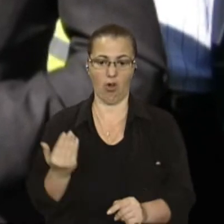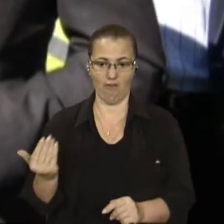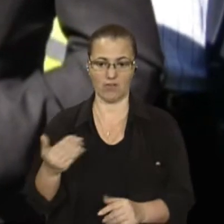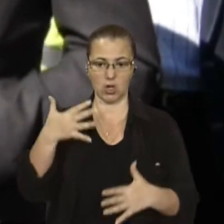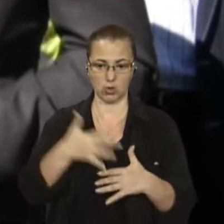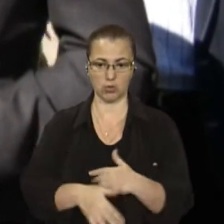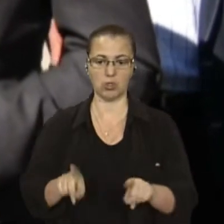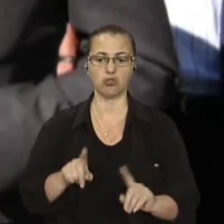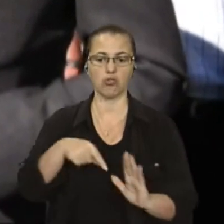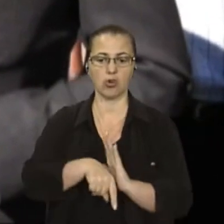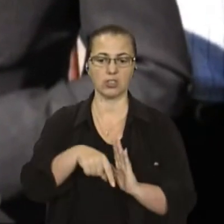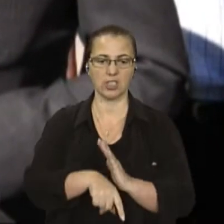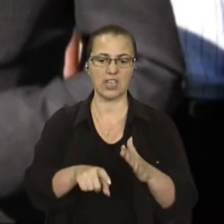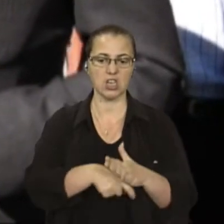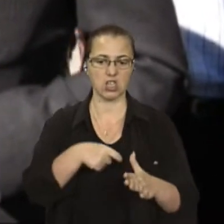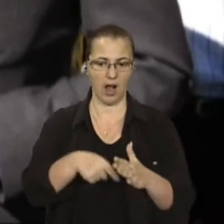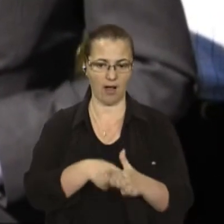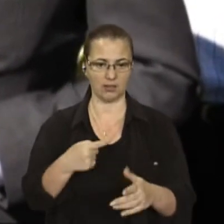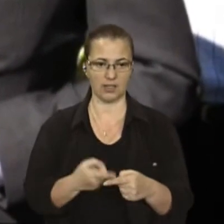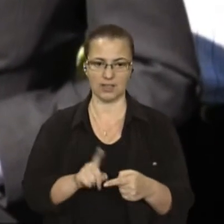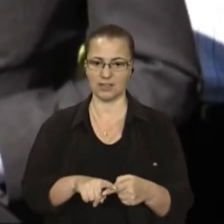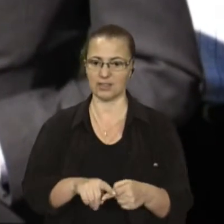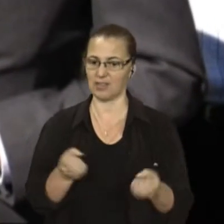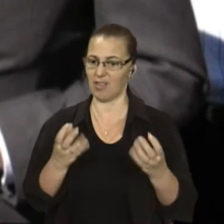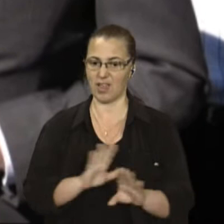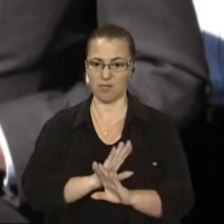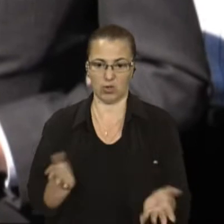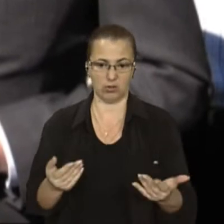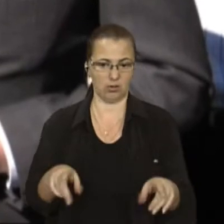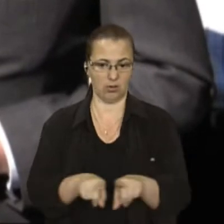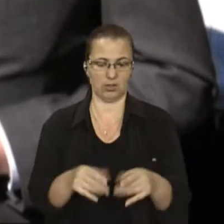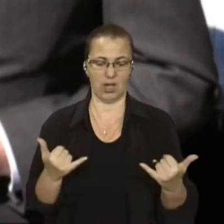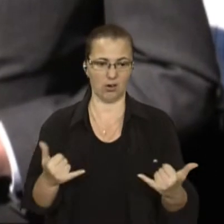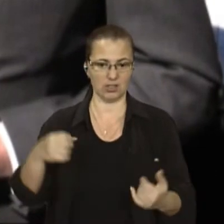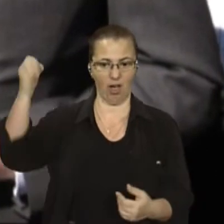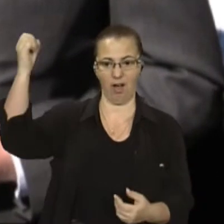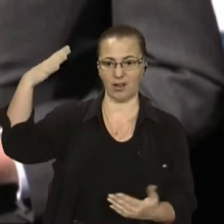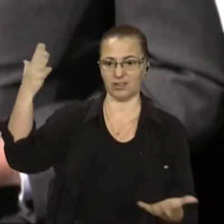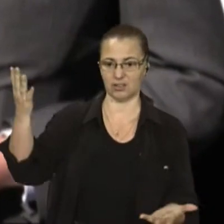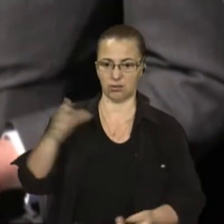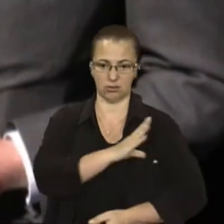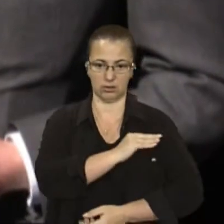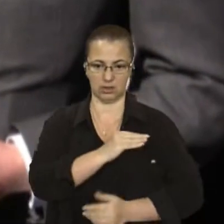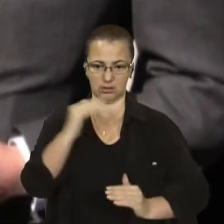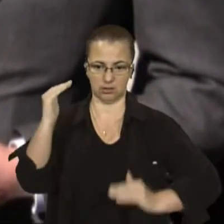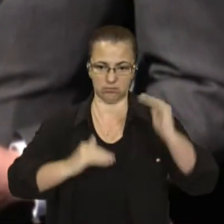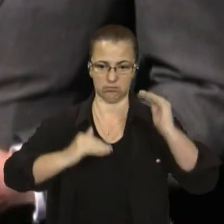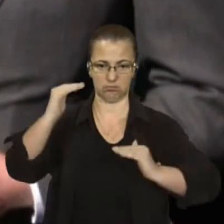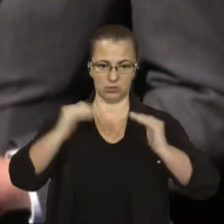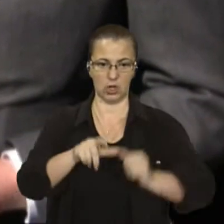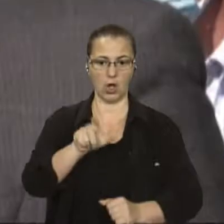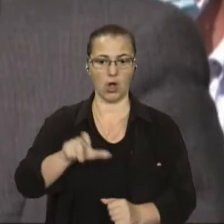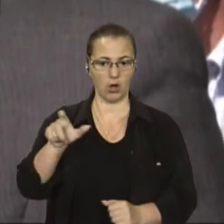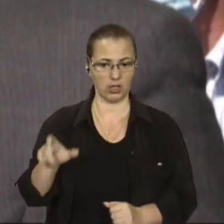таке шахта, що це не просто так, як у мене сонечко, тиски скачуть. Люди вже, там вже досить